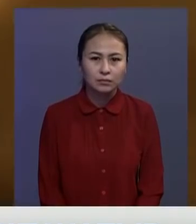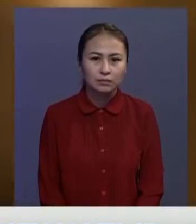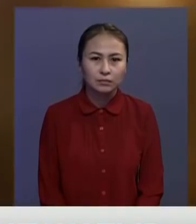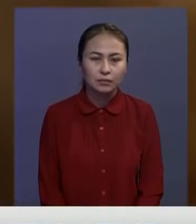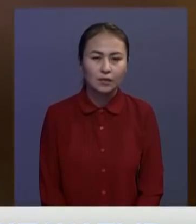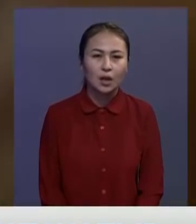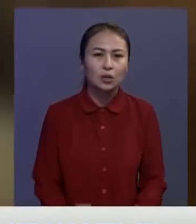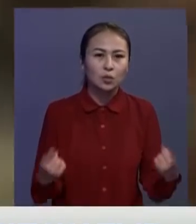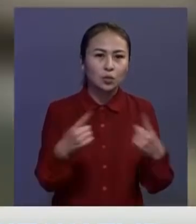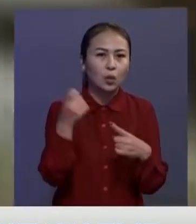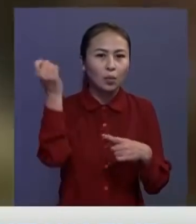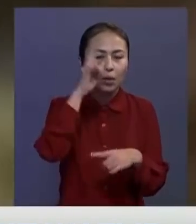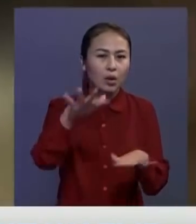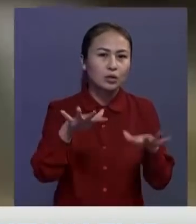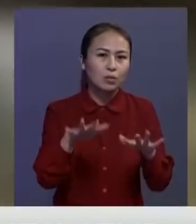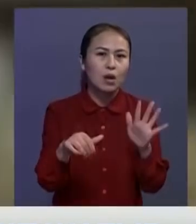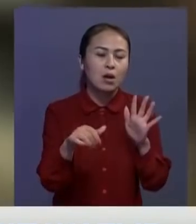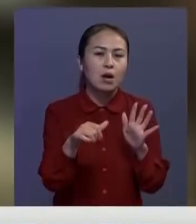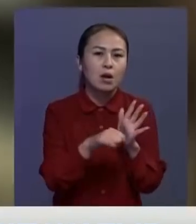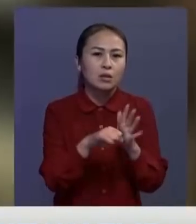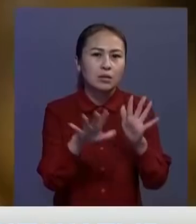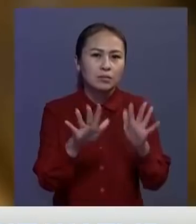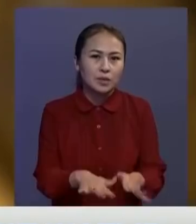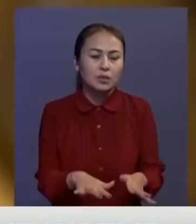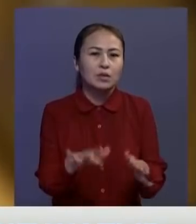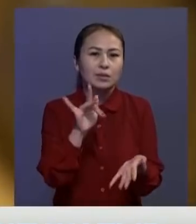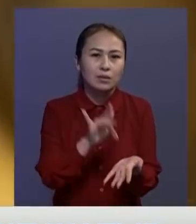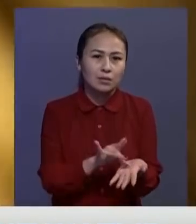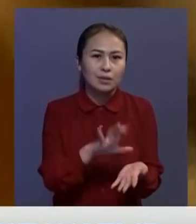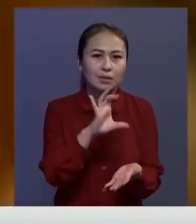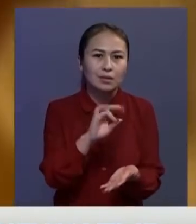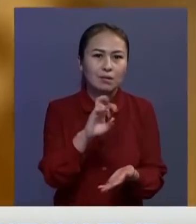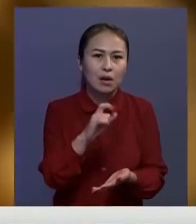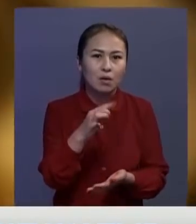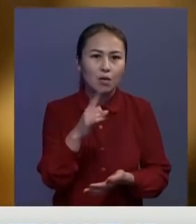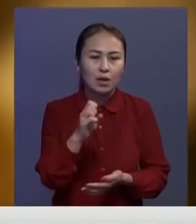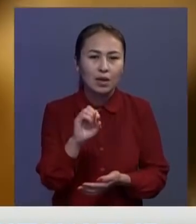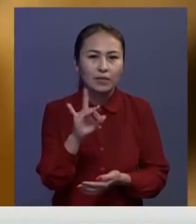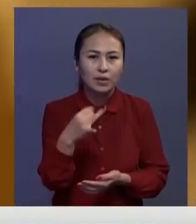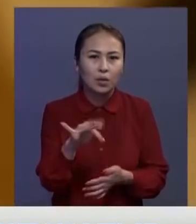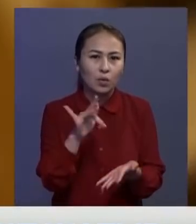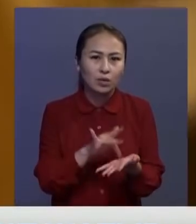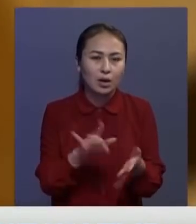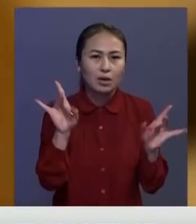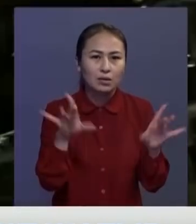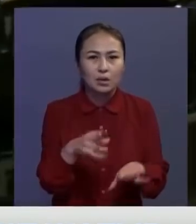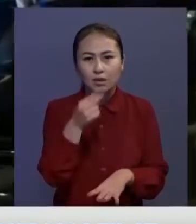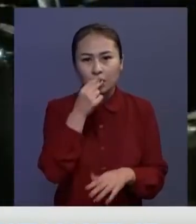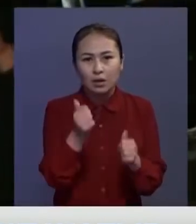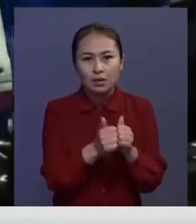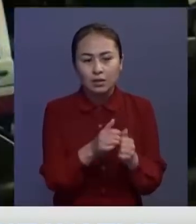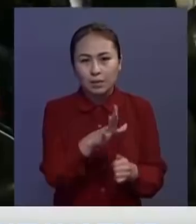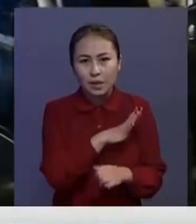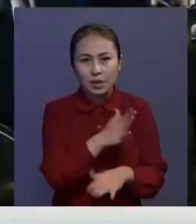Белгілі болғандай шабул қаланың алты жерінде соның үшінде орталықтағы синагога маңында еврей орталығы мен Мирамхана жанында болған